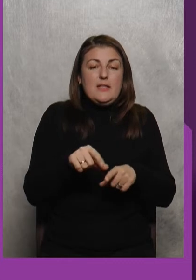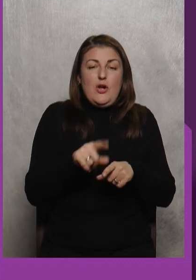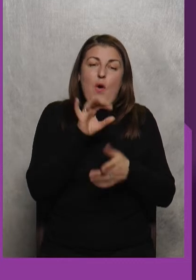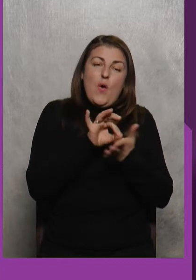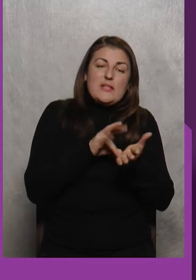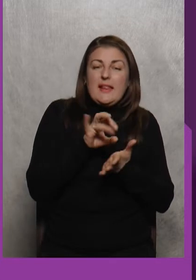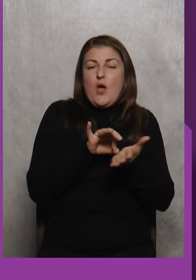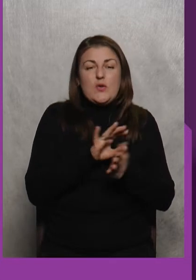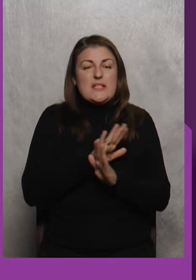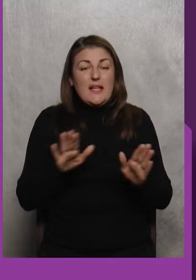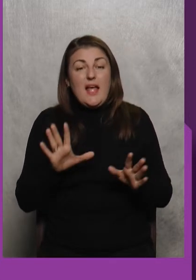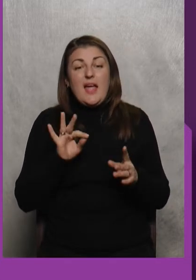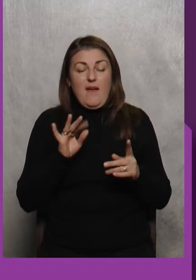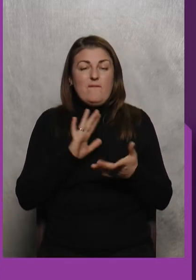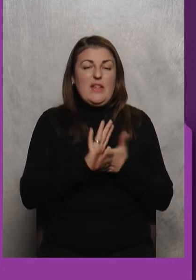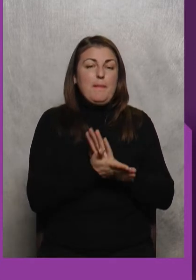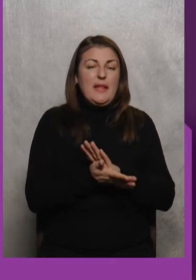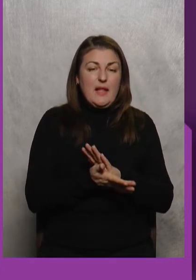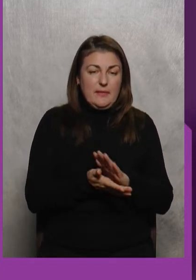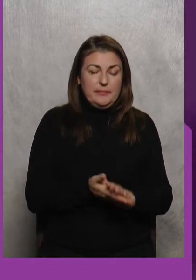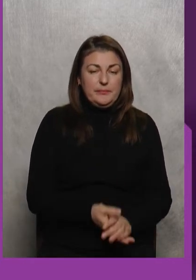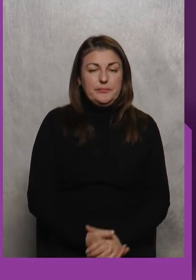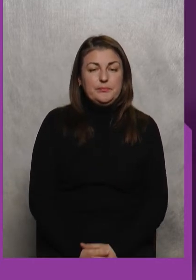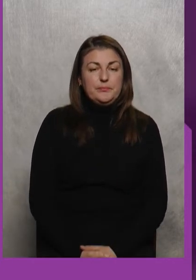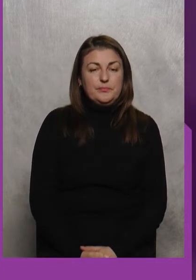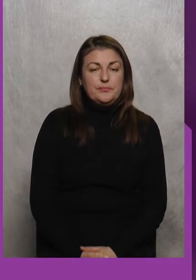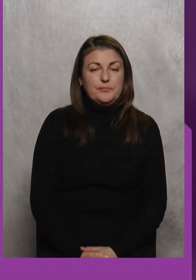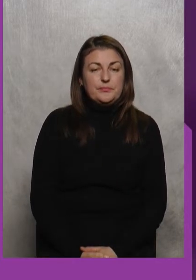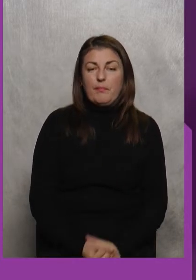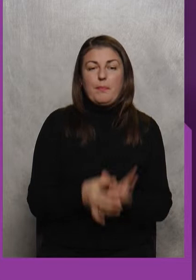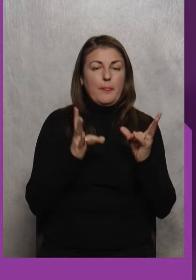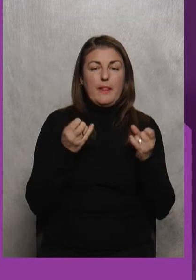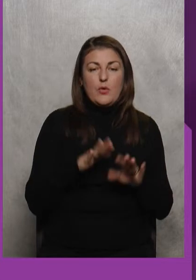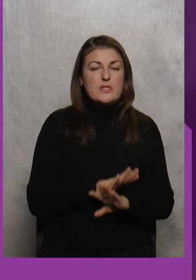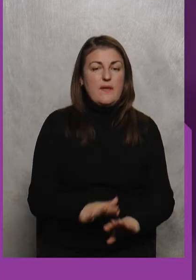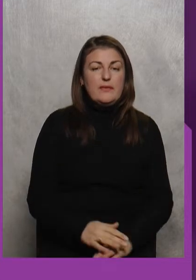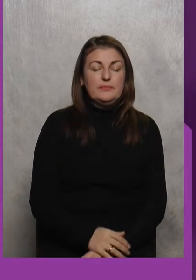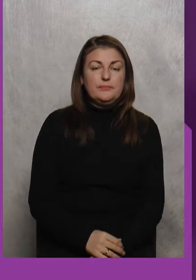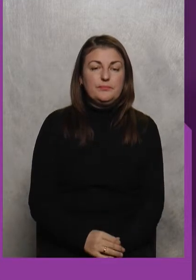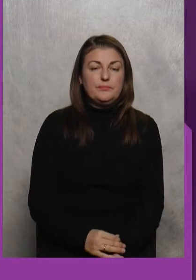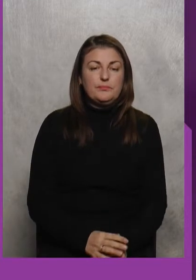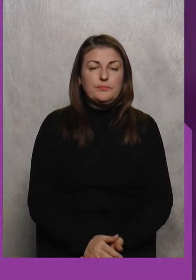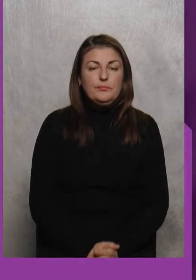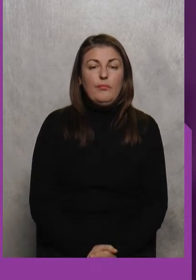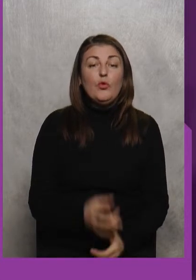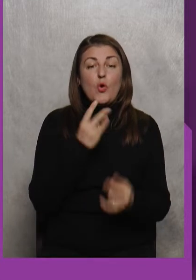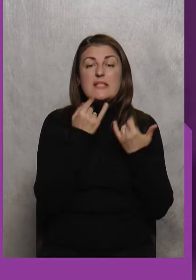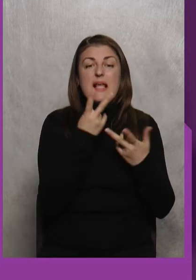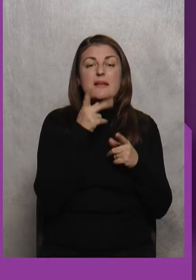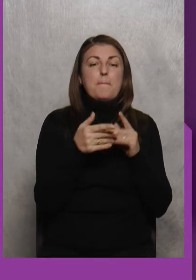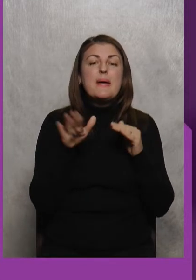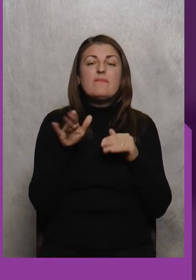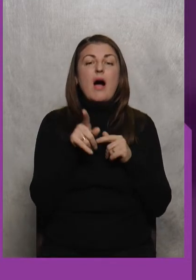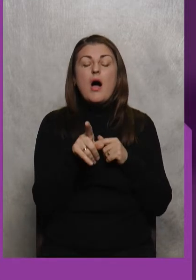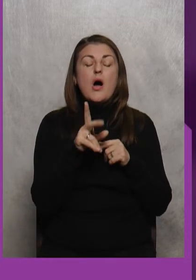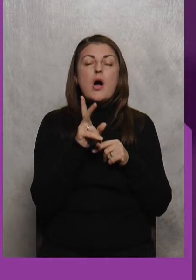Ніоцінка І відмінили Його Не оставили Ну от зараз Перевагу Мо